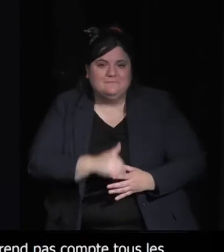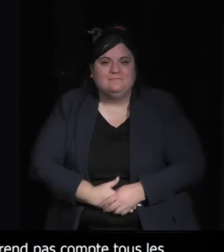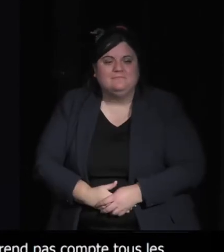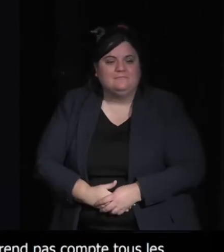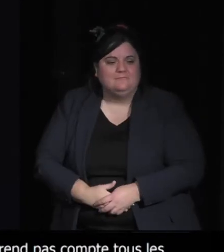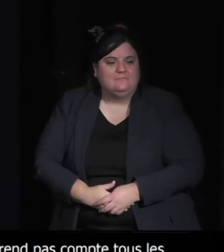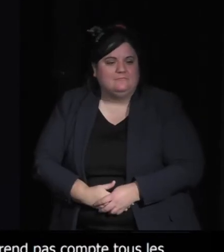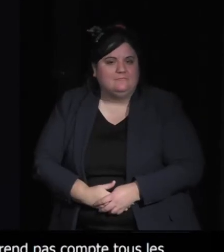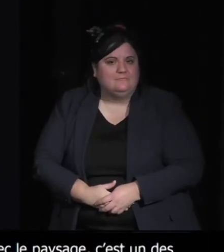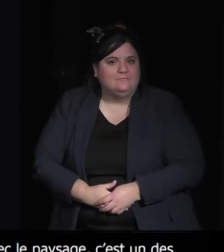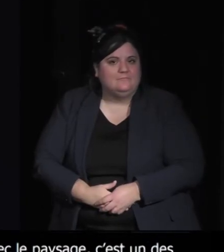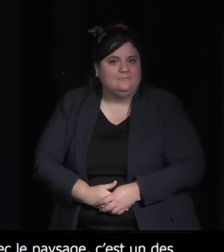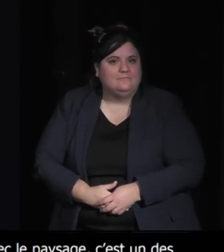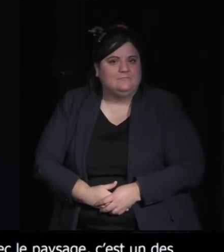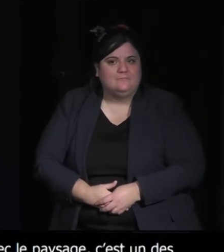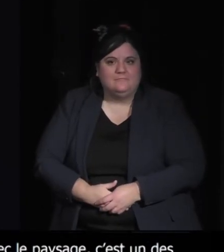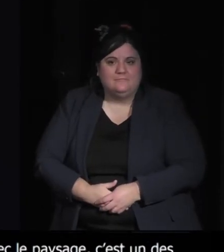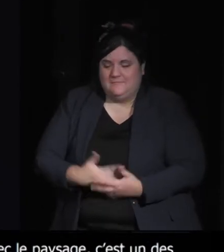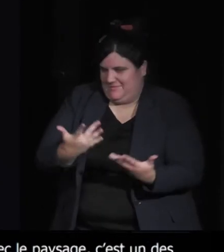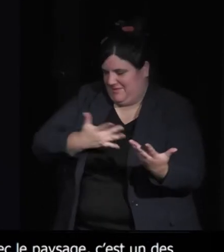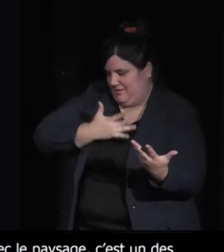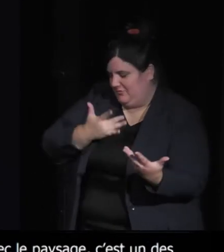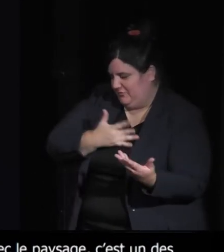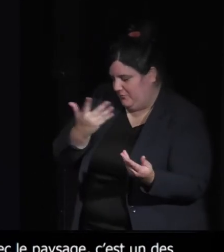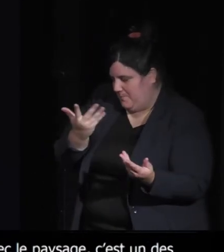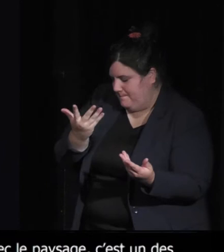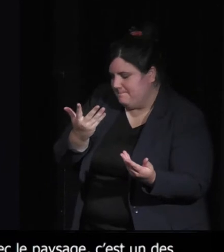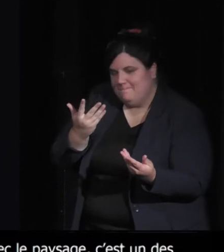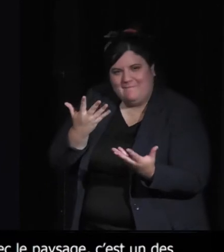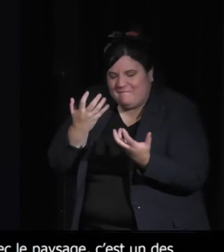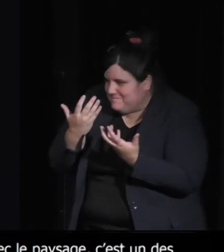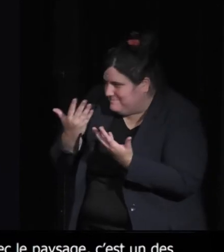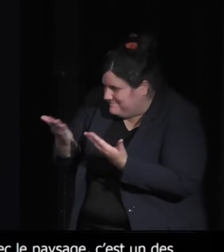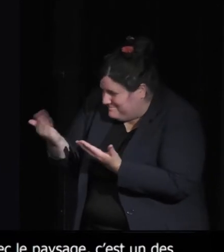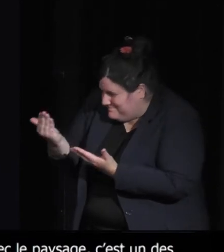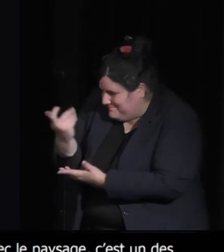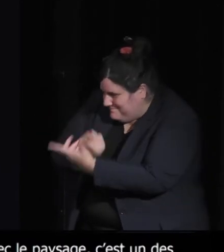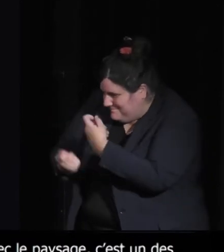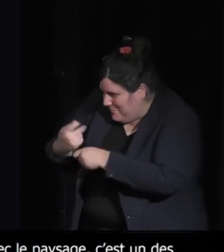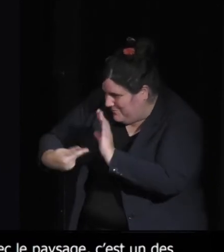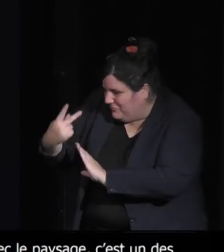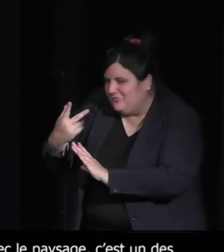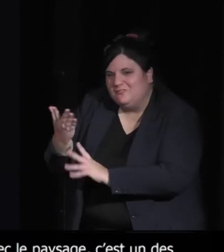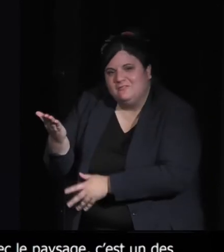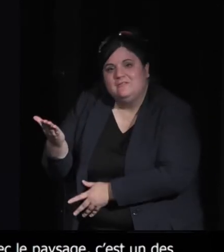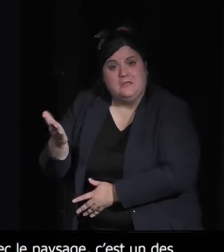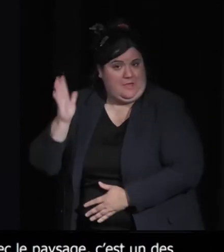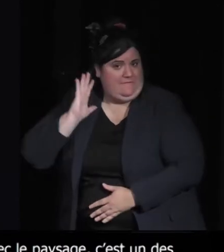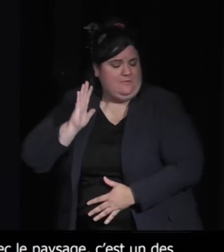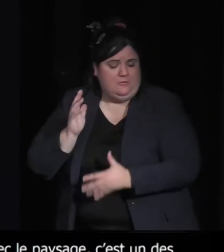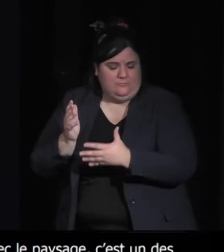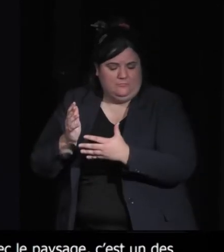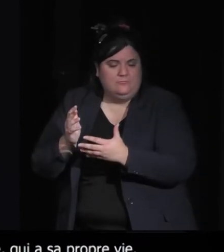ce que j'aimerais bien approfondir là, c'est plus par rapport à ce que tu as réalisé avec Paper Beast,